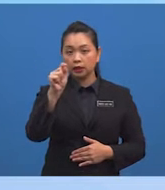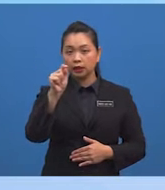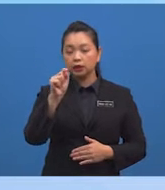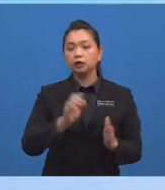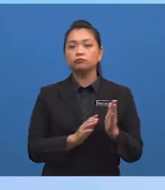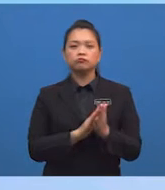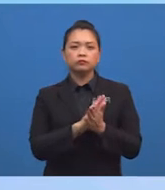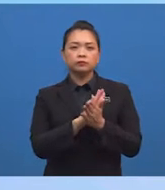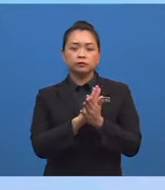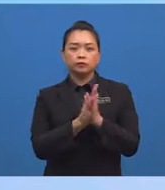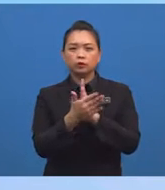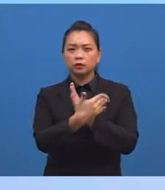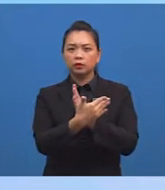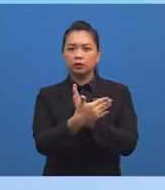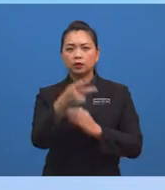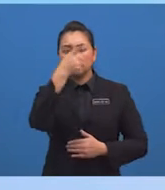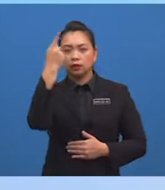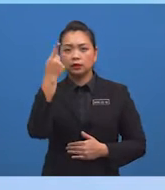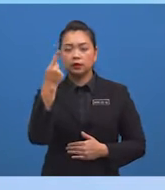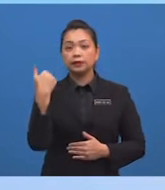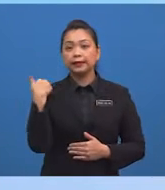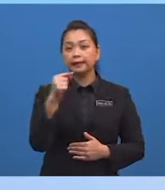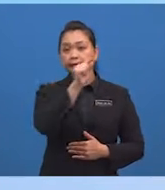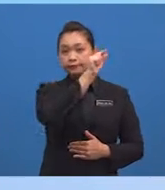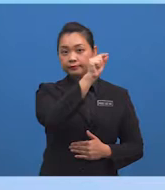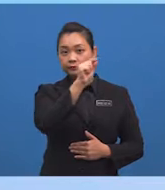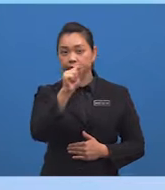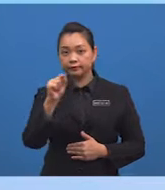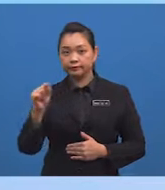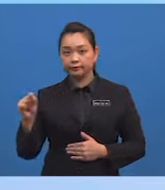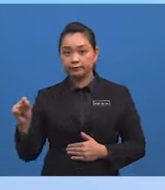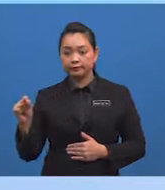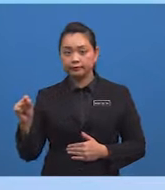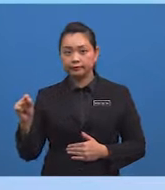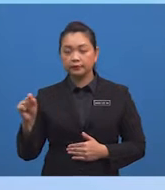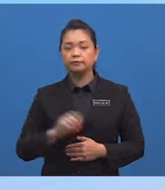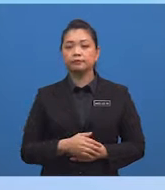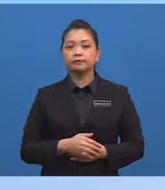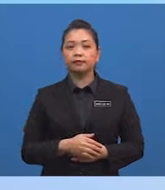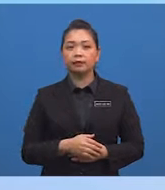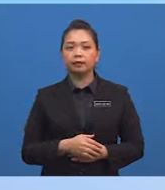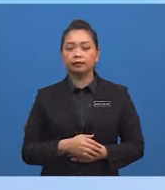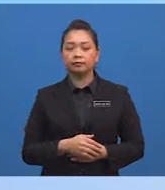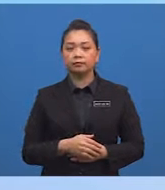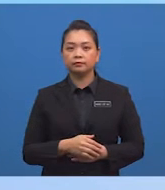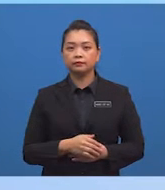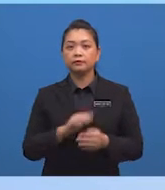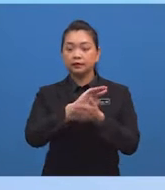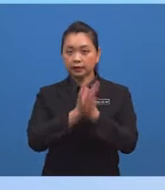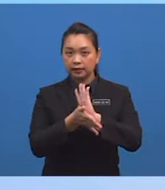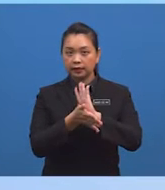garis ALB bersilang dengan garis KLMN, maka ianya